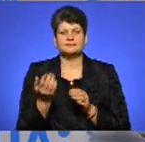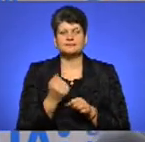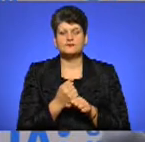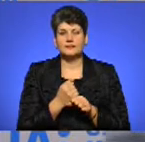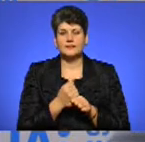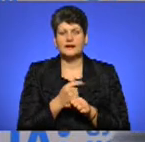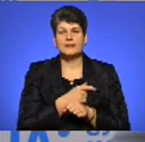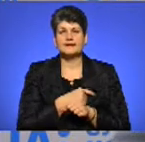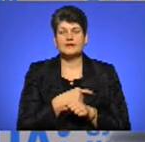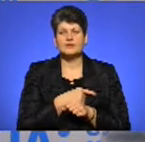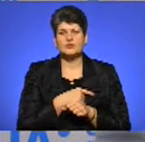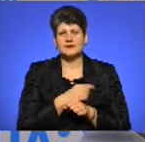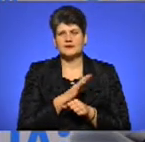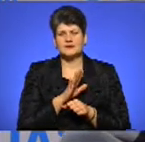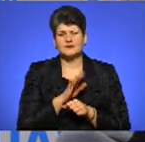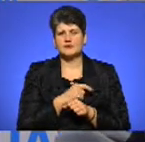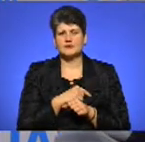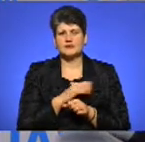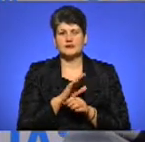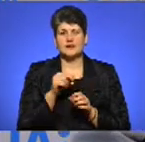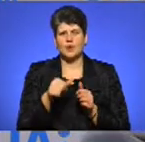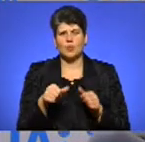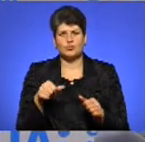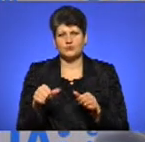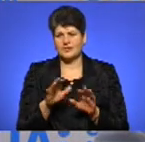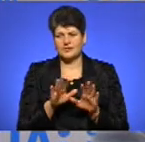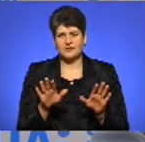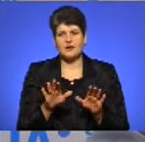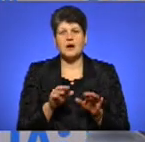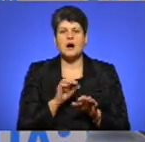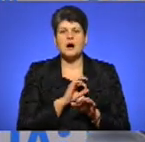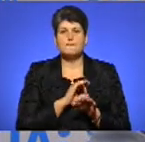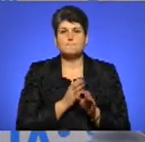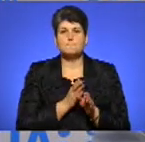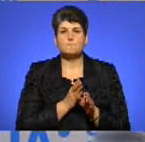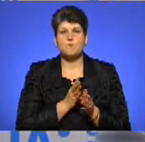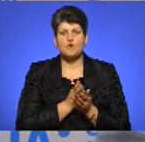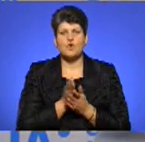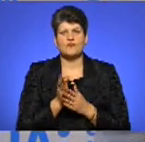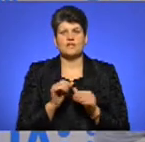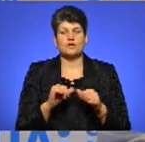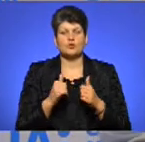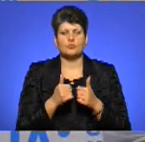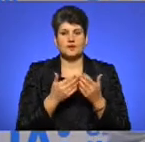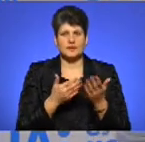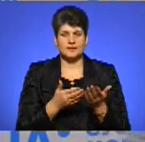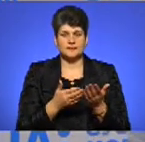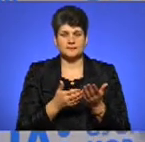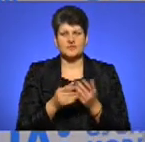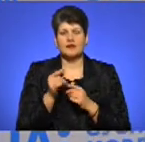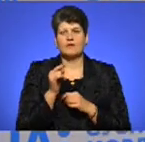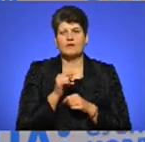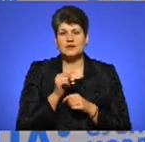депутати, не депутати, депутати просто кнопку дали, а сам профільний комітет в лиці пані Южаніної, вони